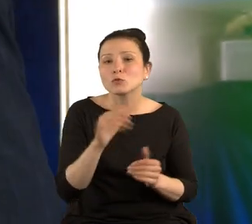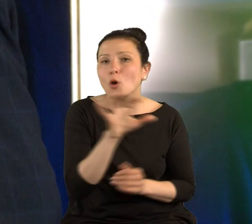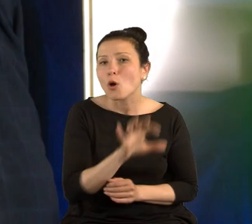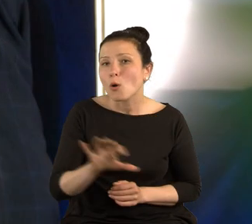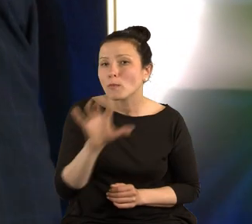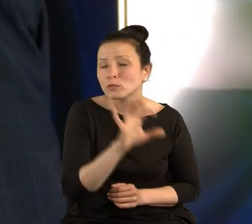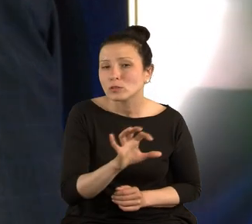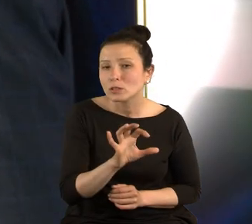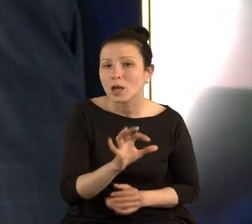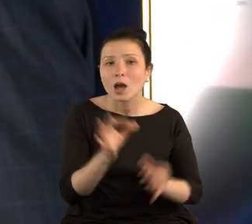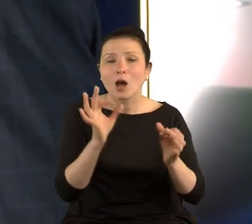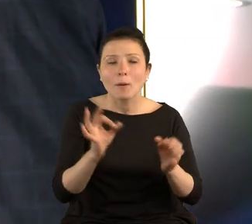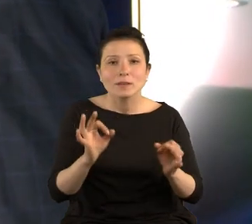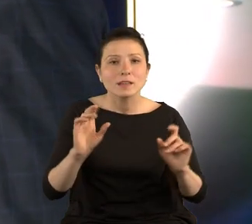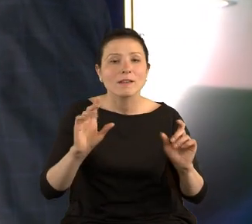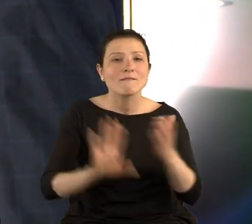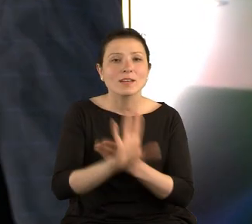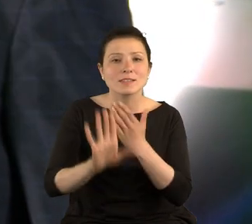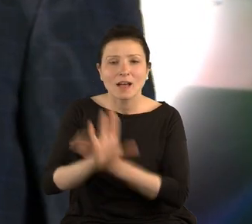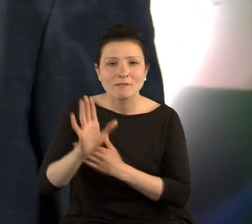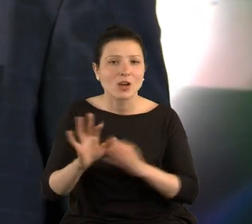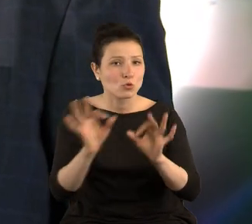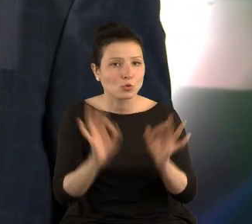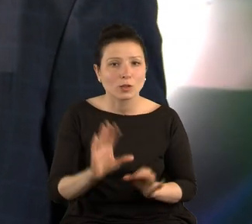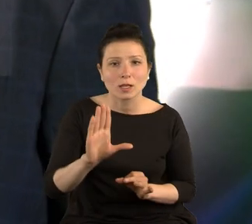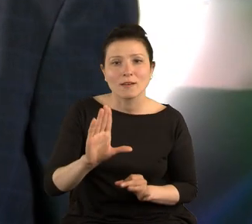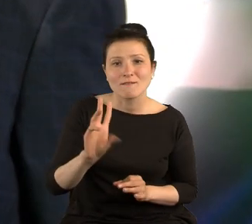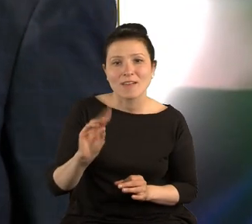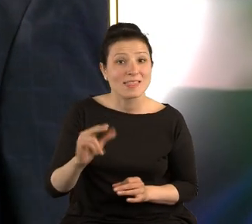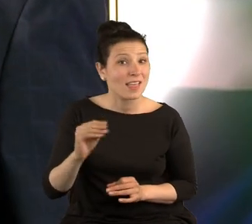Bienale Sztuki w Wenecji? Pięćset?